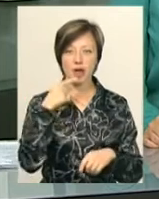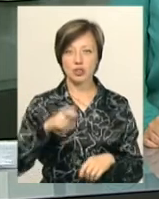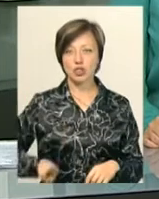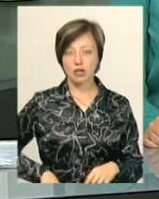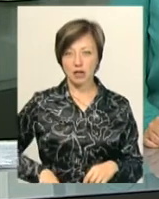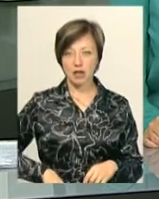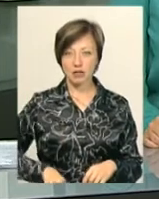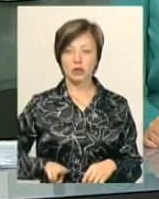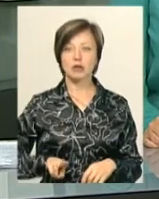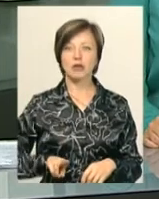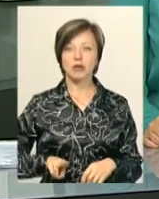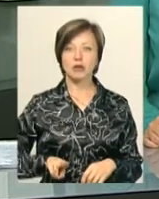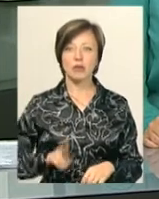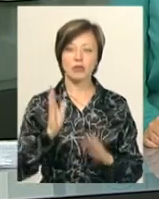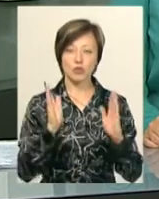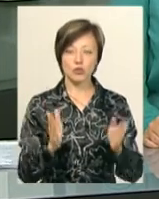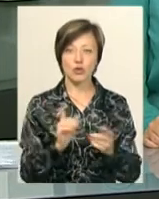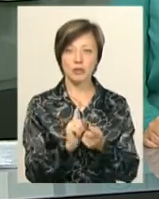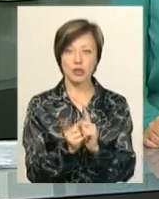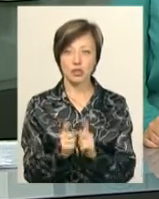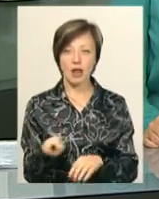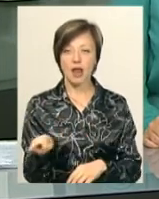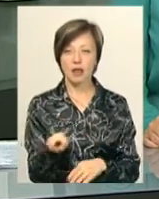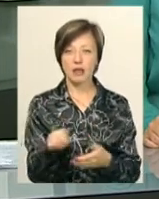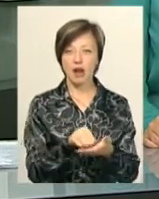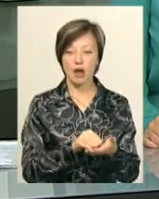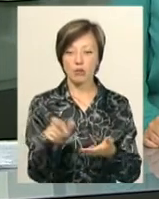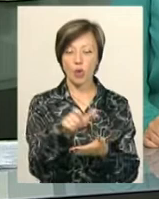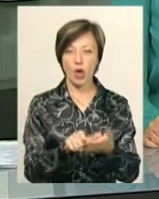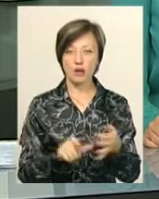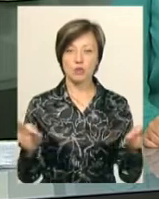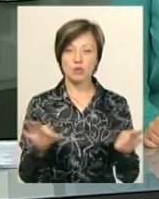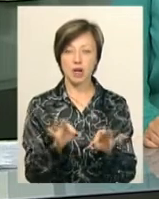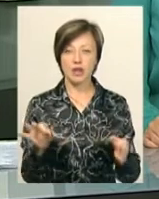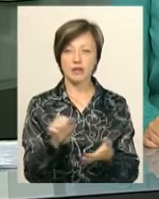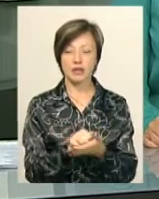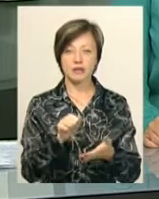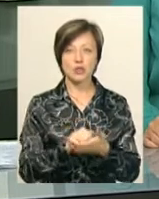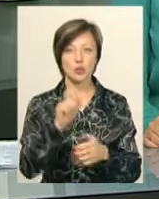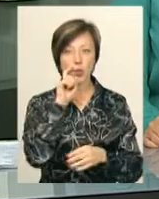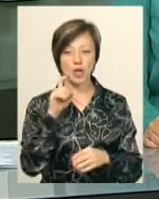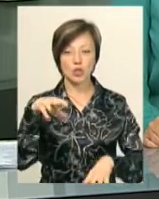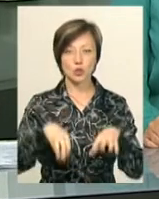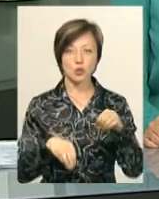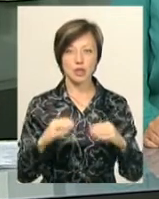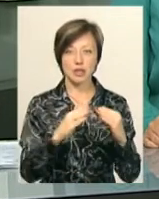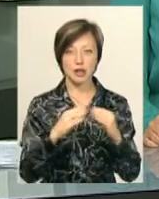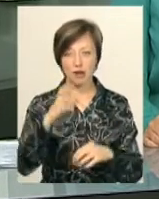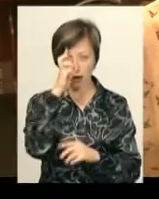директорка Тетяна Родіонова, будуть перекладачі, літератори, поети, музиканти, видавці з України і сусідніх країн.